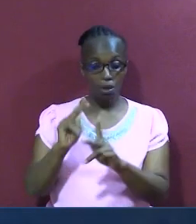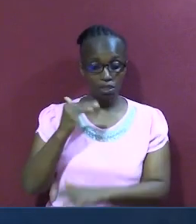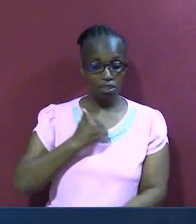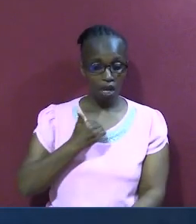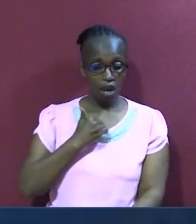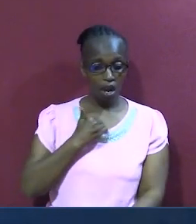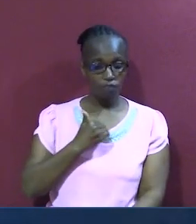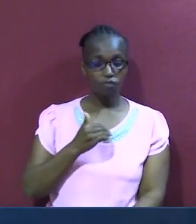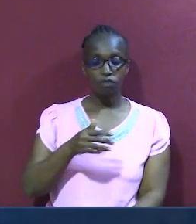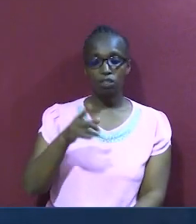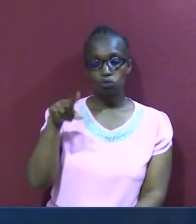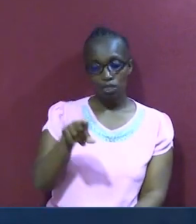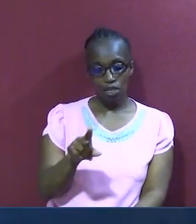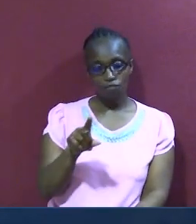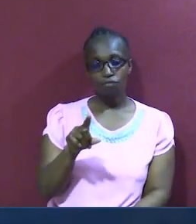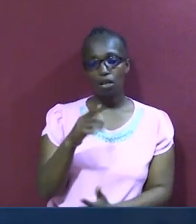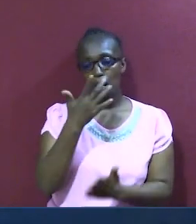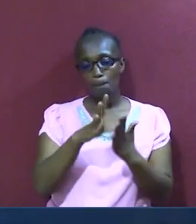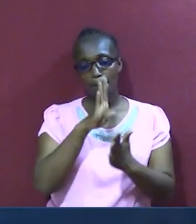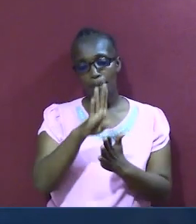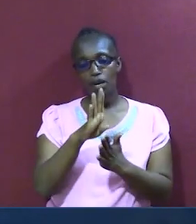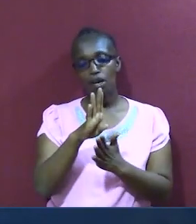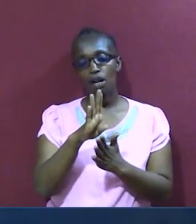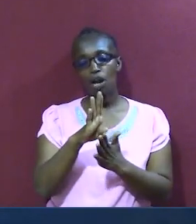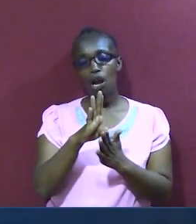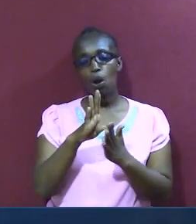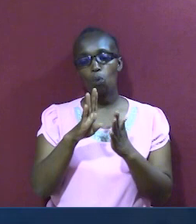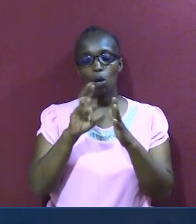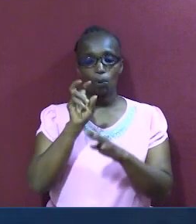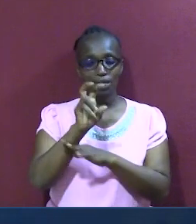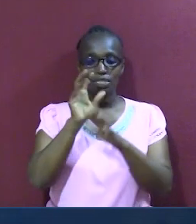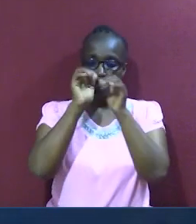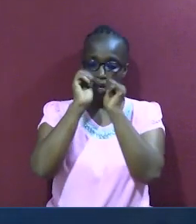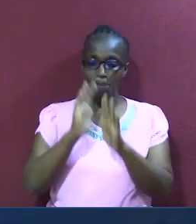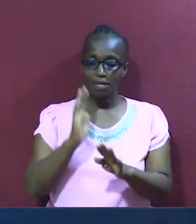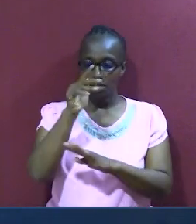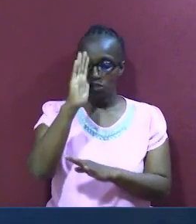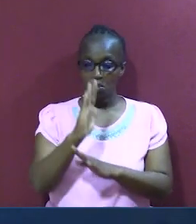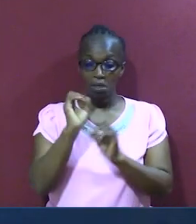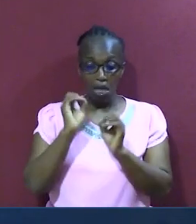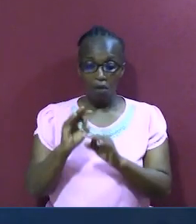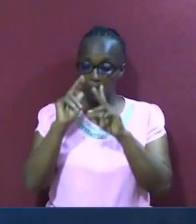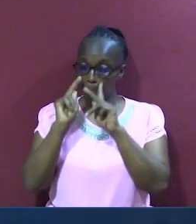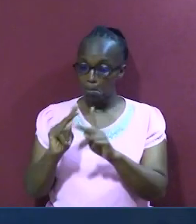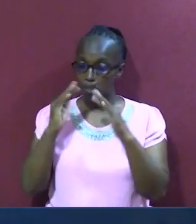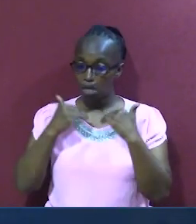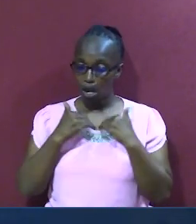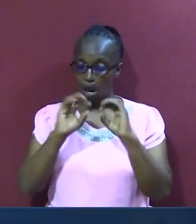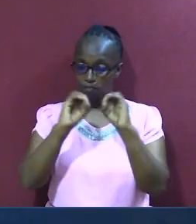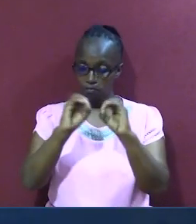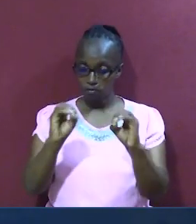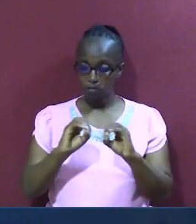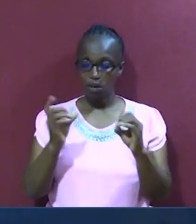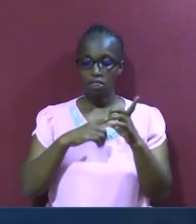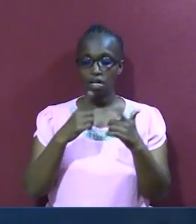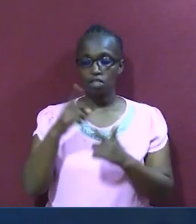utaweza ata kuona baraka za mwenyesi mungu. Usipo kuwa na amani, ata utaweza